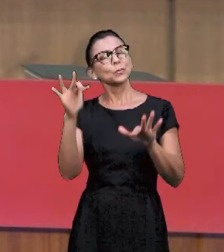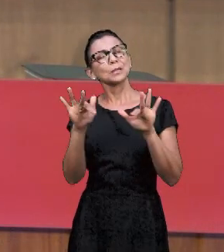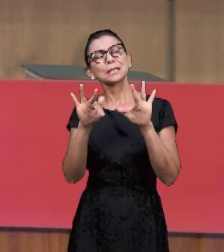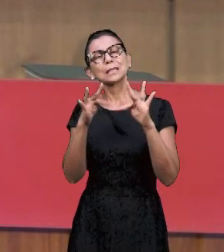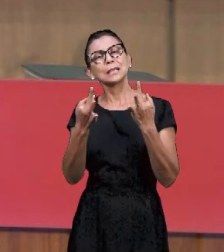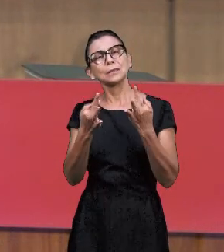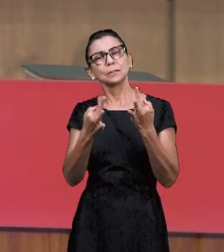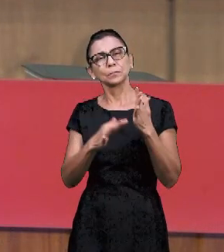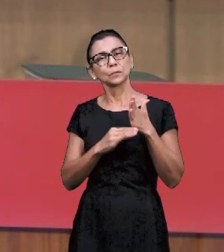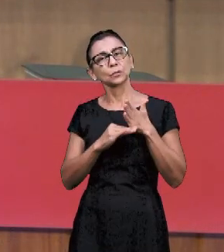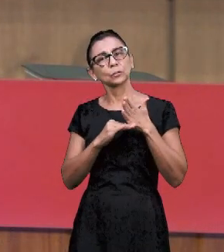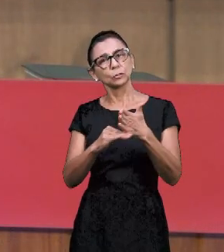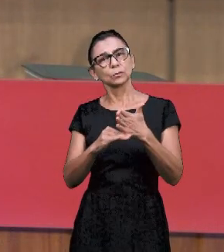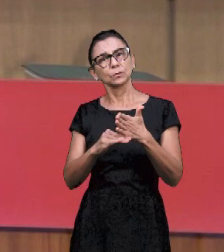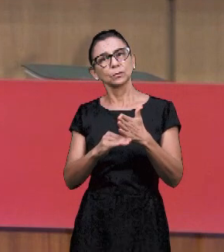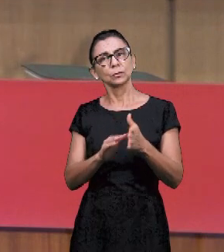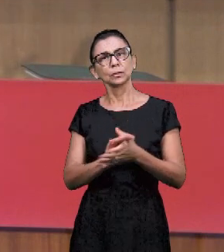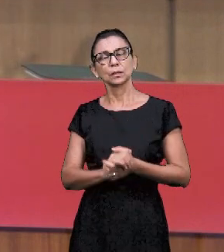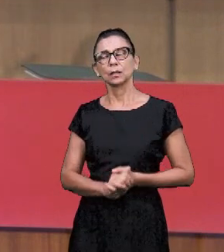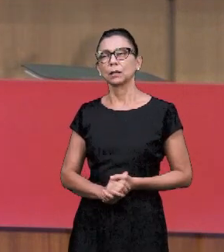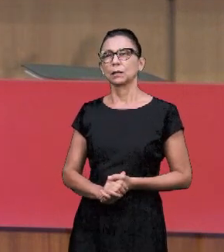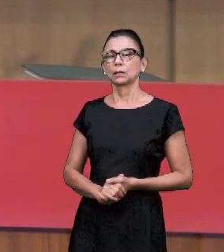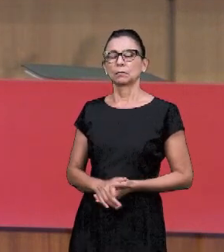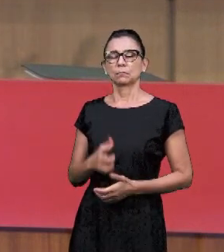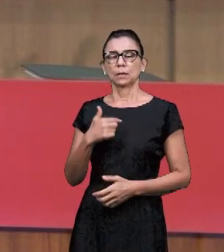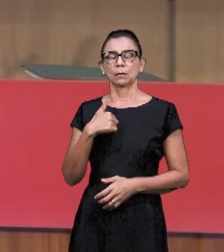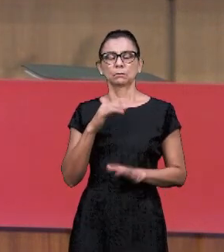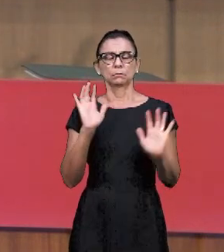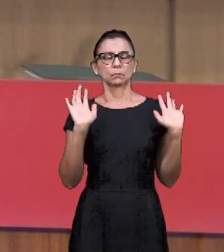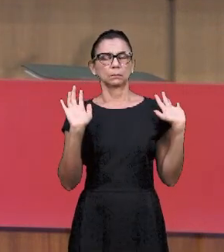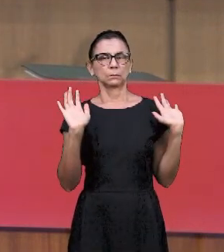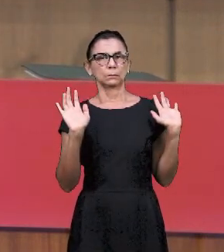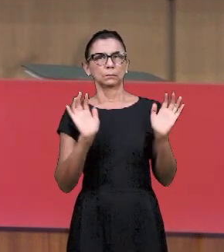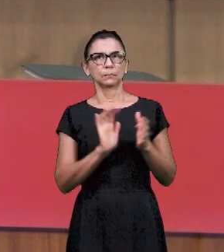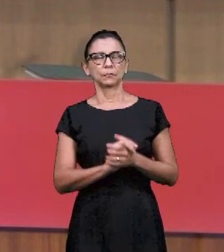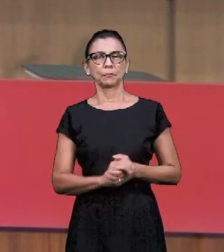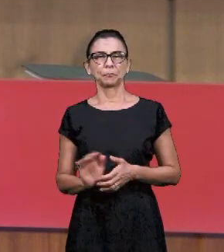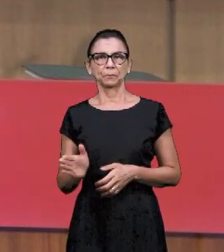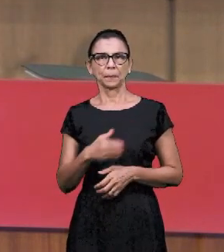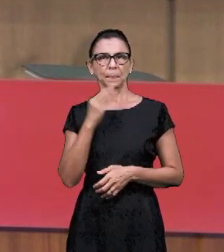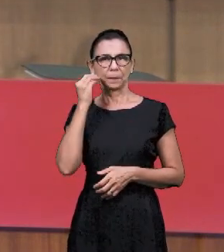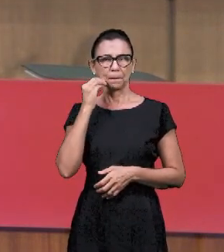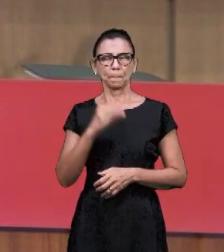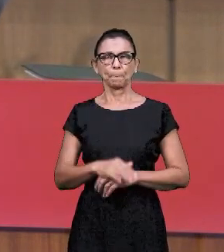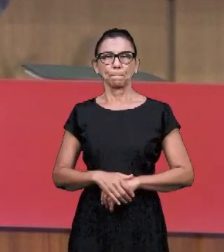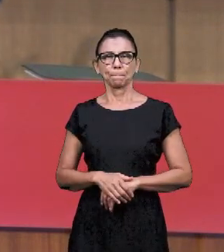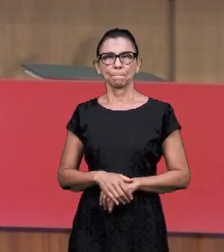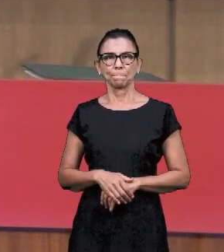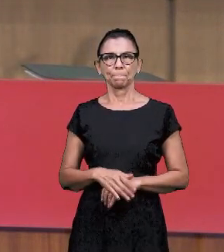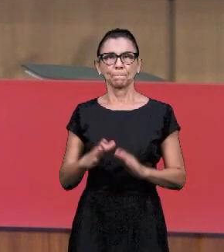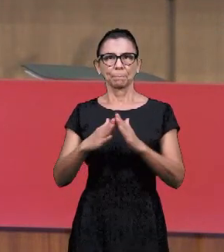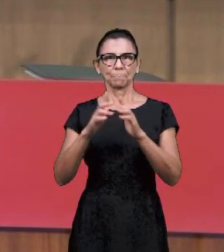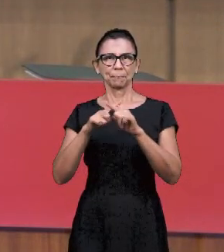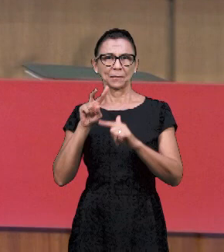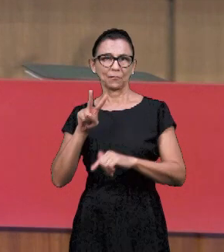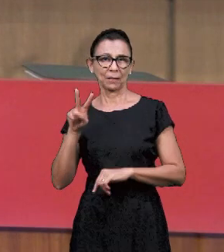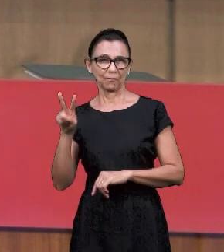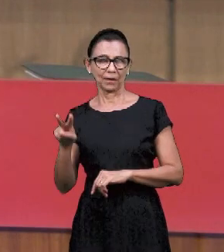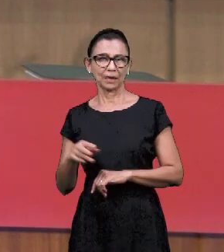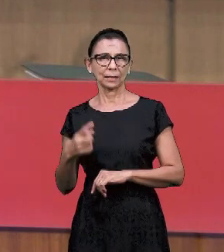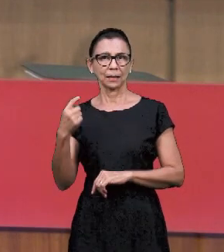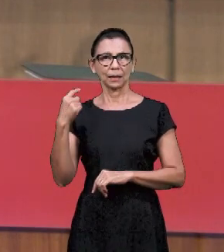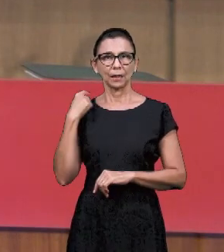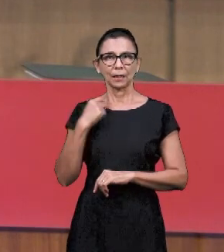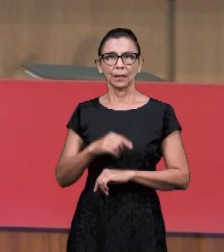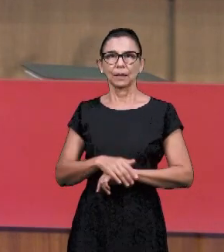Слова для тех, кто ведом другим. Кто тебя будет вести? Голова твоя? Нет. Я помню, брат один